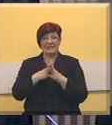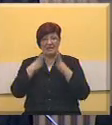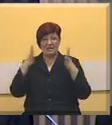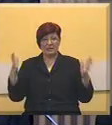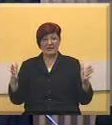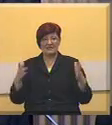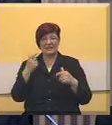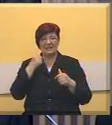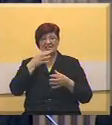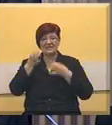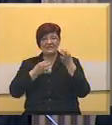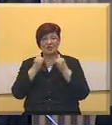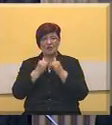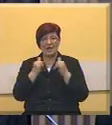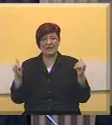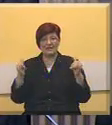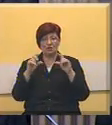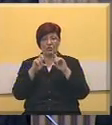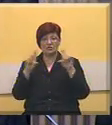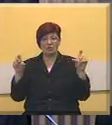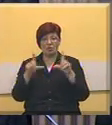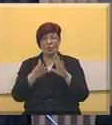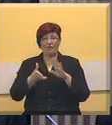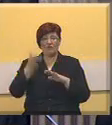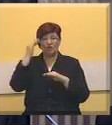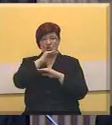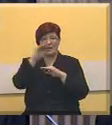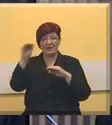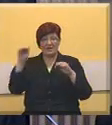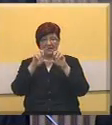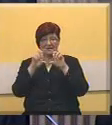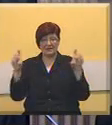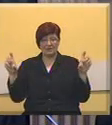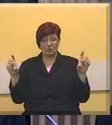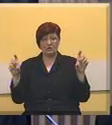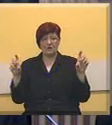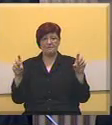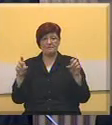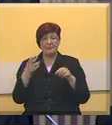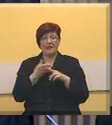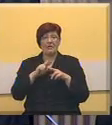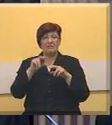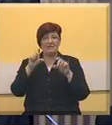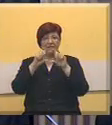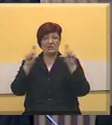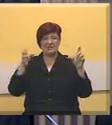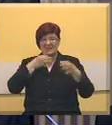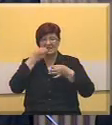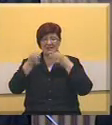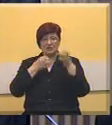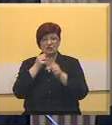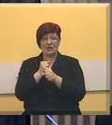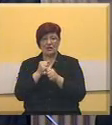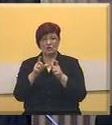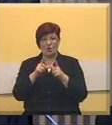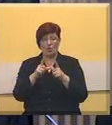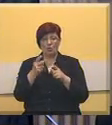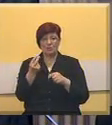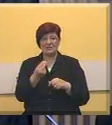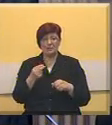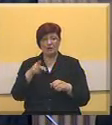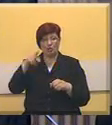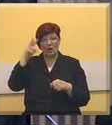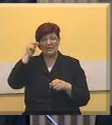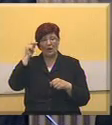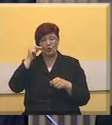istraživačko razvojnog instituta u viši rang instituta to je najviši rang istraživačke delotnosti u Srbije to je naočni